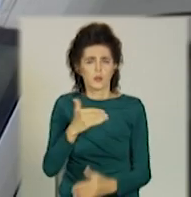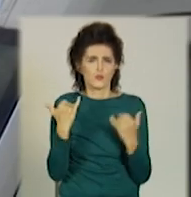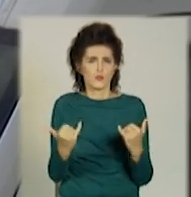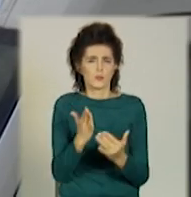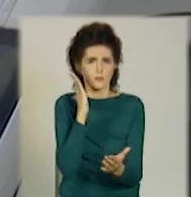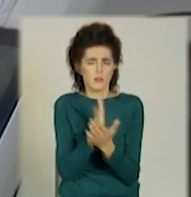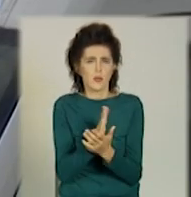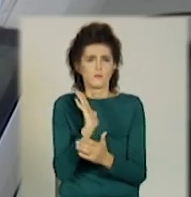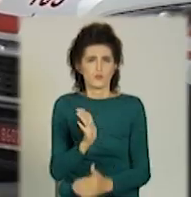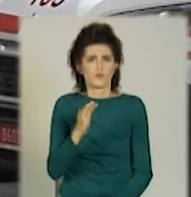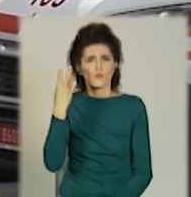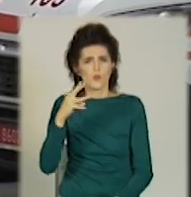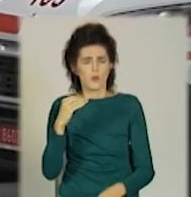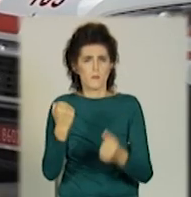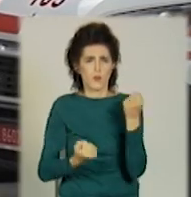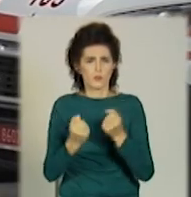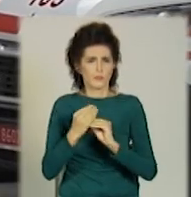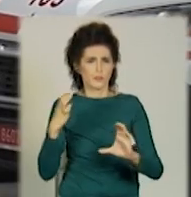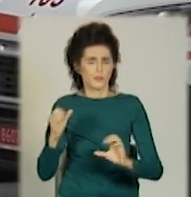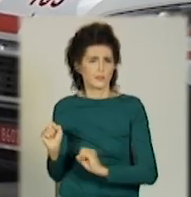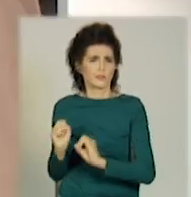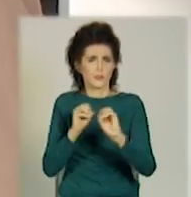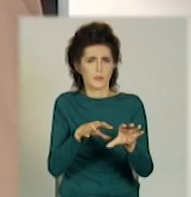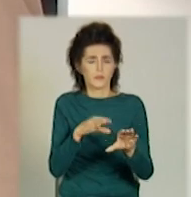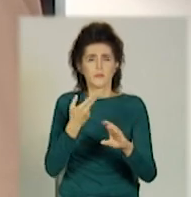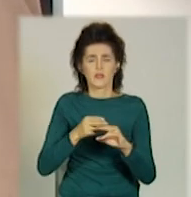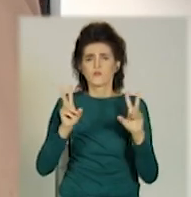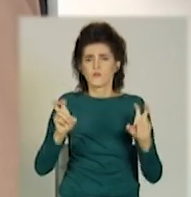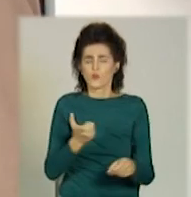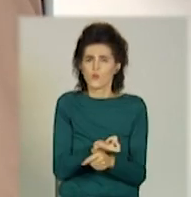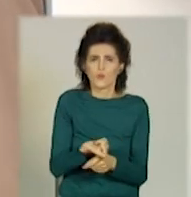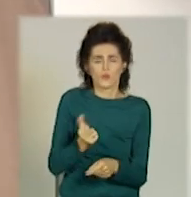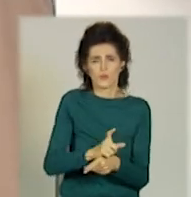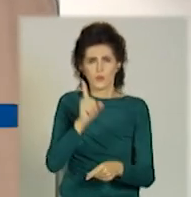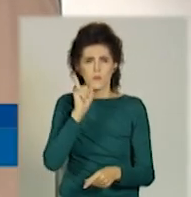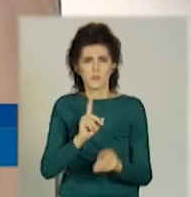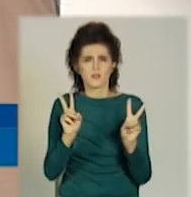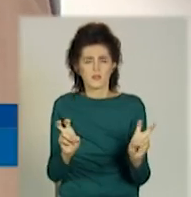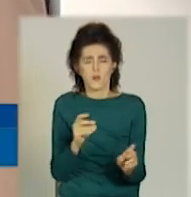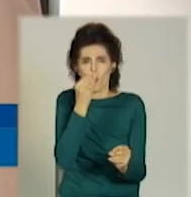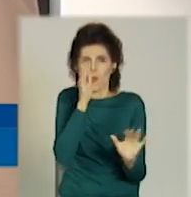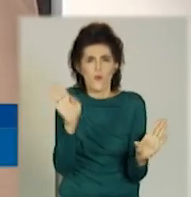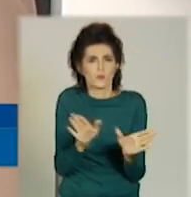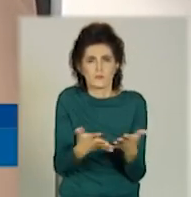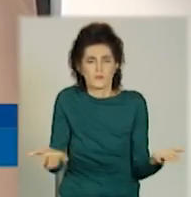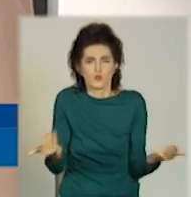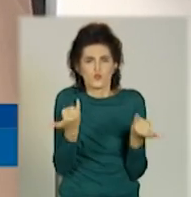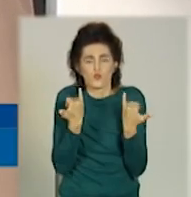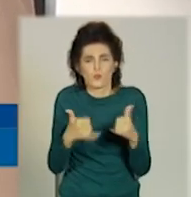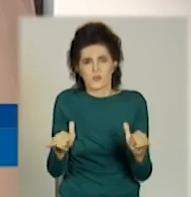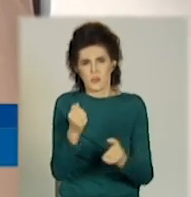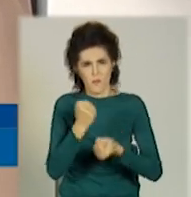допомоги поїдуть оці новісінькі автівки. Це машина якби із казки, тому що у цій машині